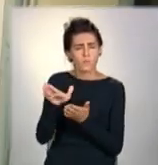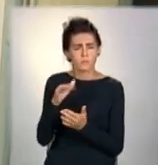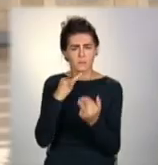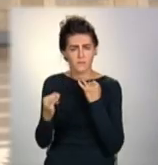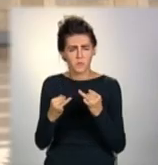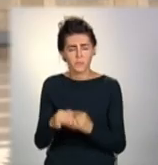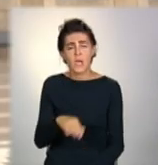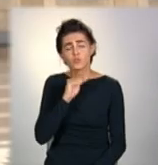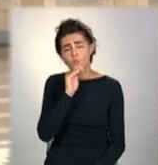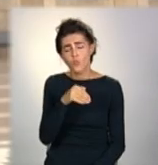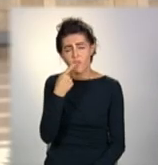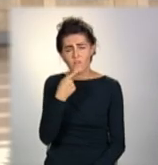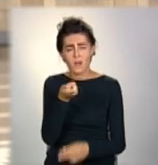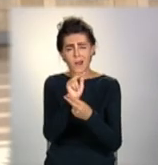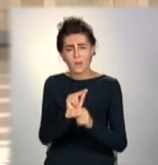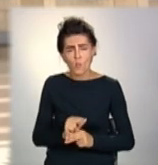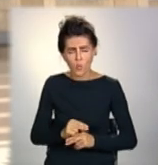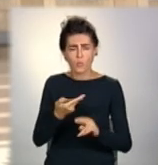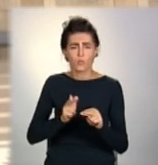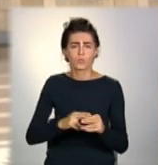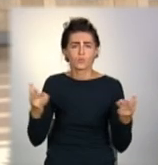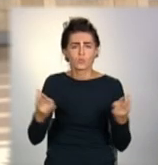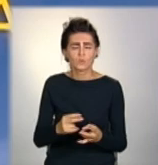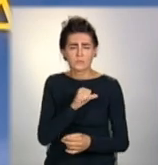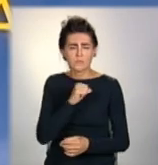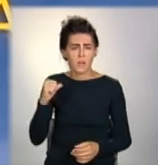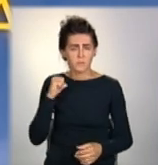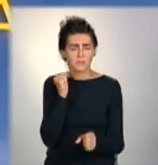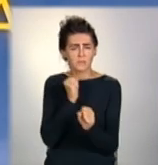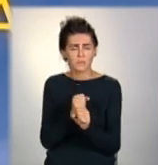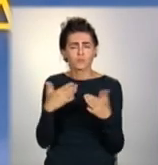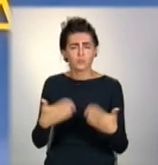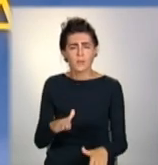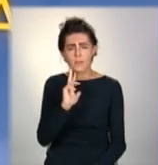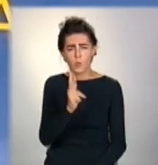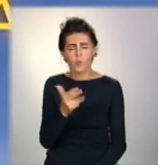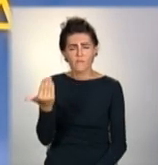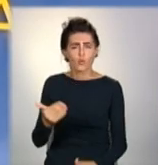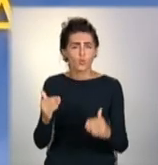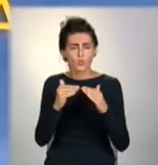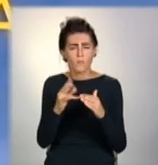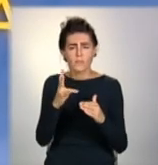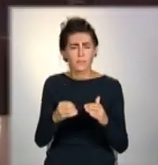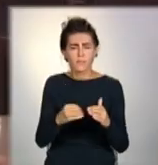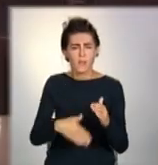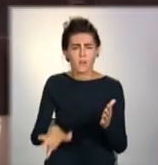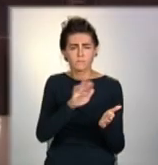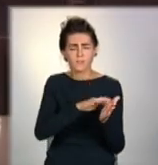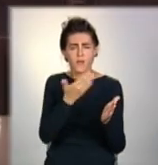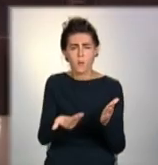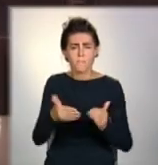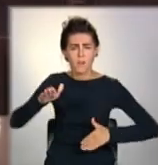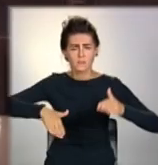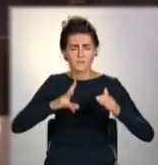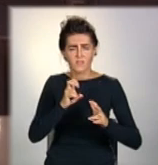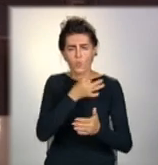Чиновники говорять, ремонт мешканці мають робити самі, бо вже як три роки їхній будинок не на балансі міста. Мешканці є